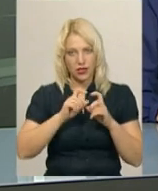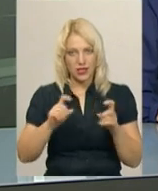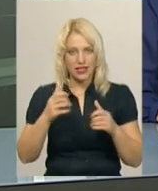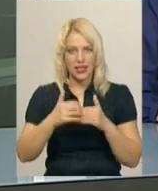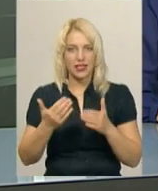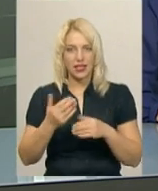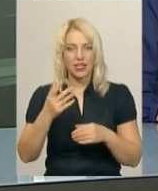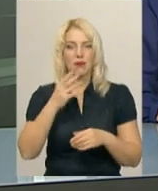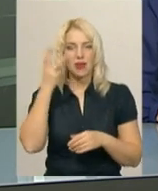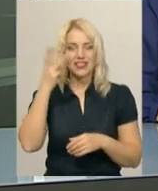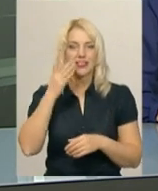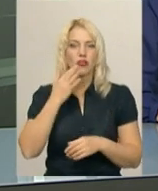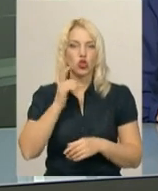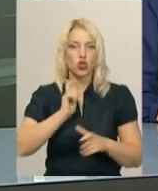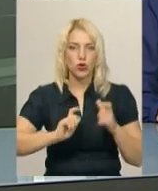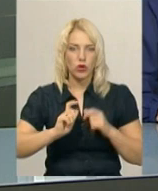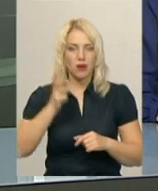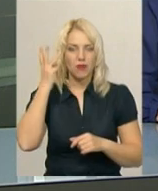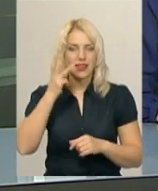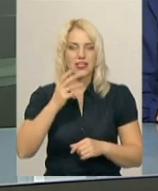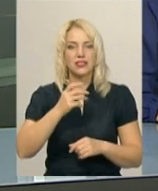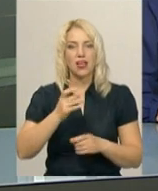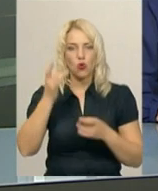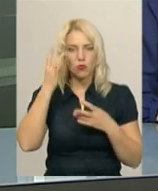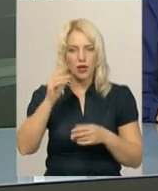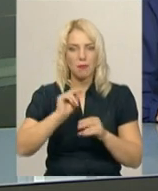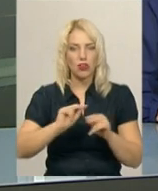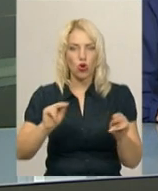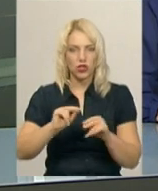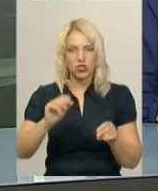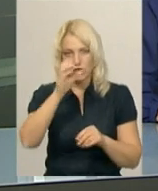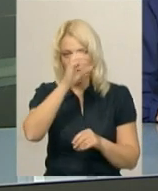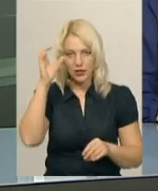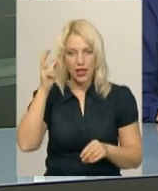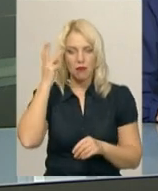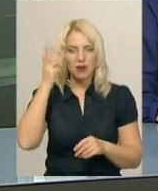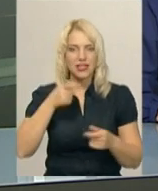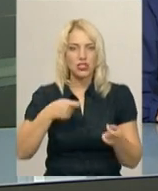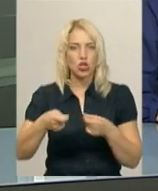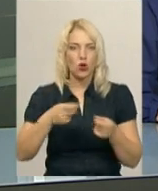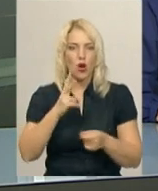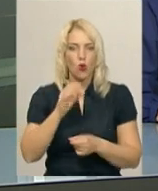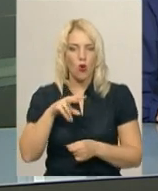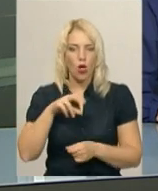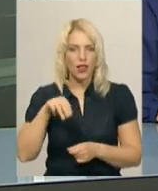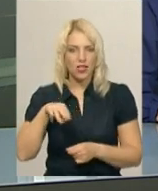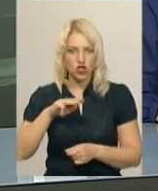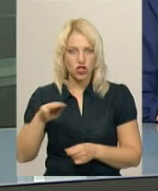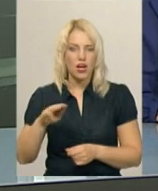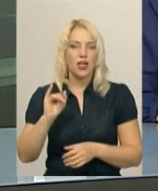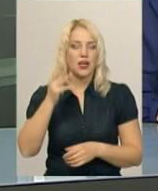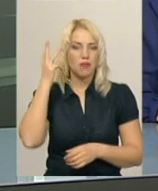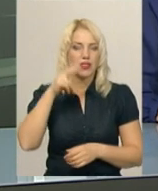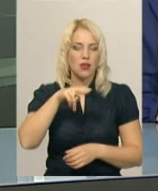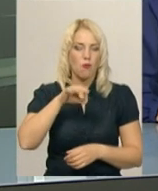серед яких Хмельницький національний університет, Хмельницька гуманітарно-педагогічна академія, Хмельницький торгово-економічний коледж і Хмельницький політехнічний